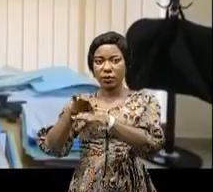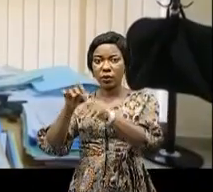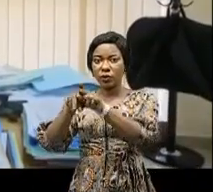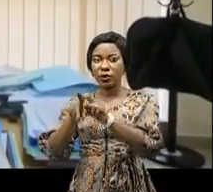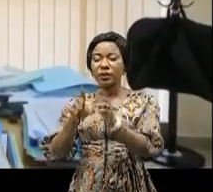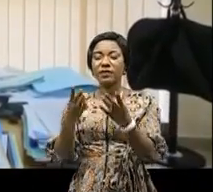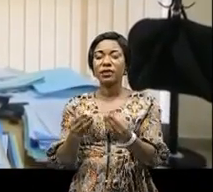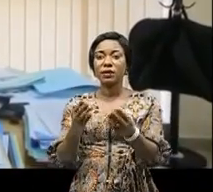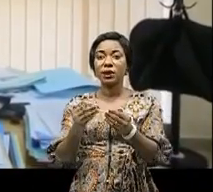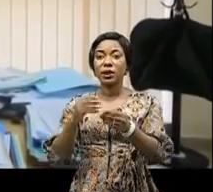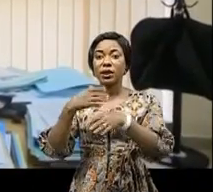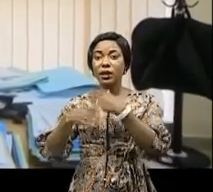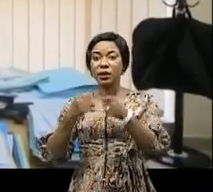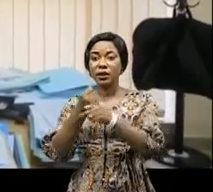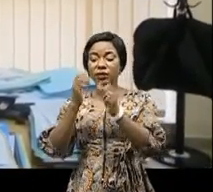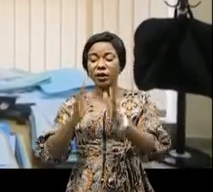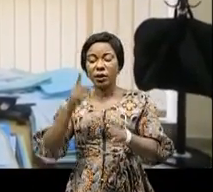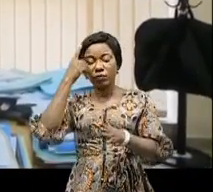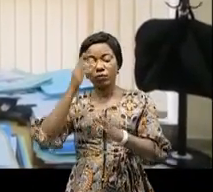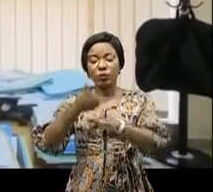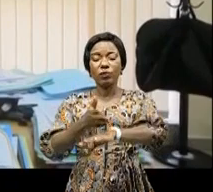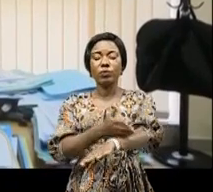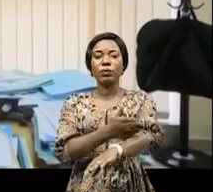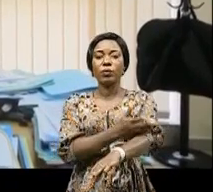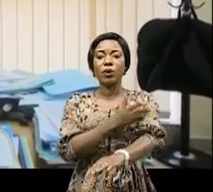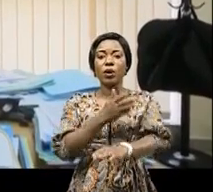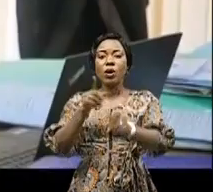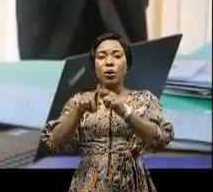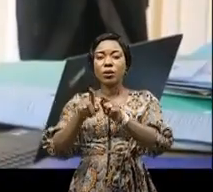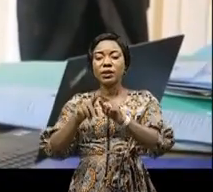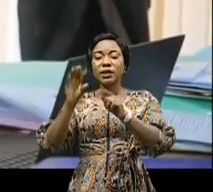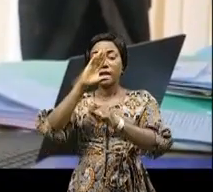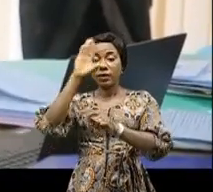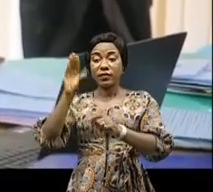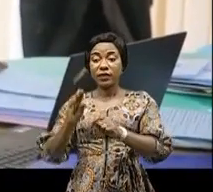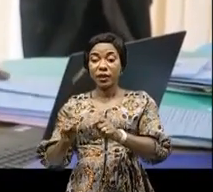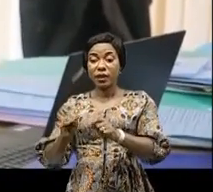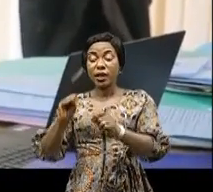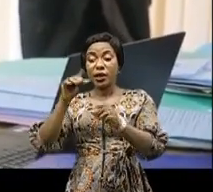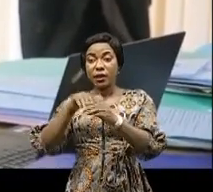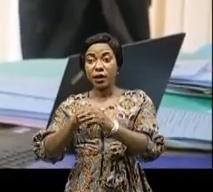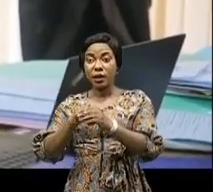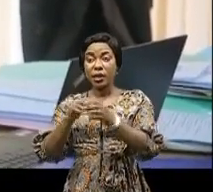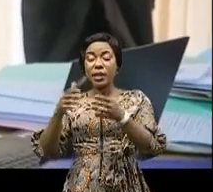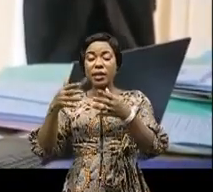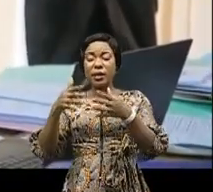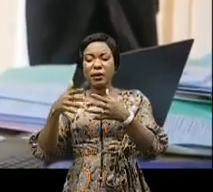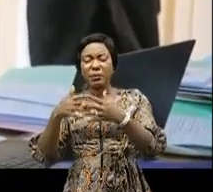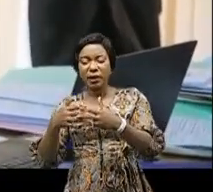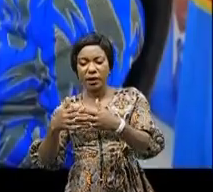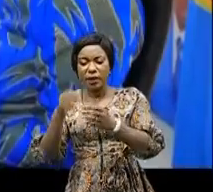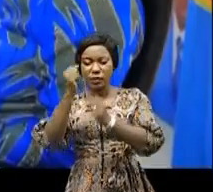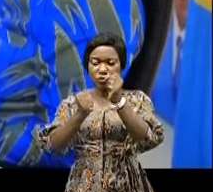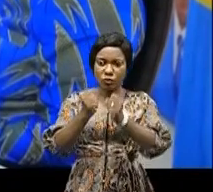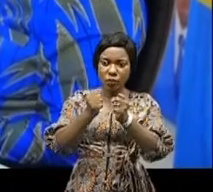faciliter les investissements afin d'accroître la part de l'Afrique dans la chaîne de valeur de batteries, des véhicules électriques